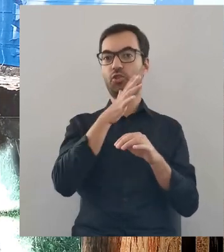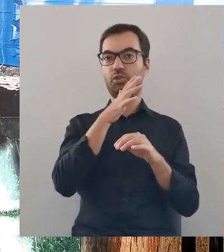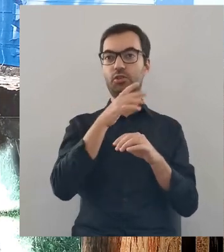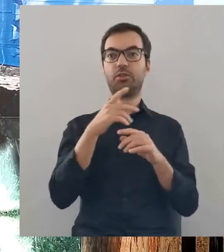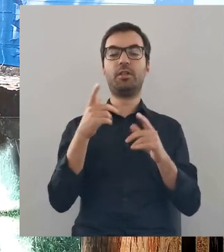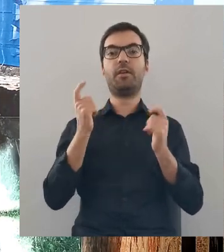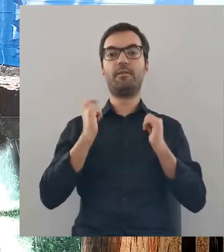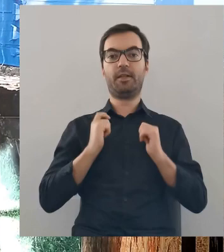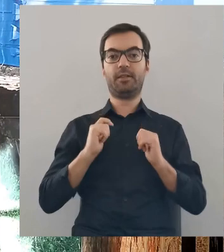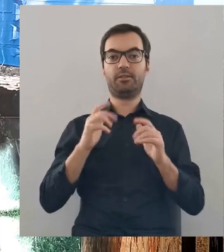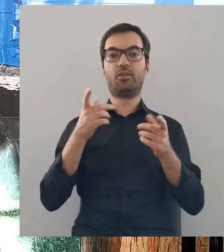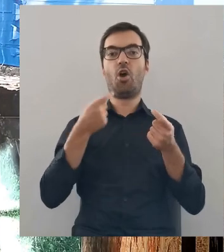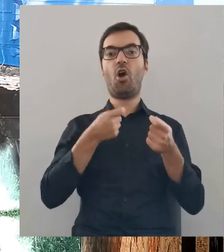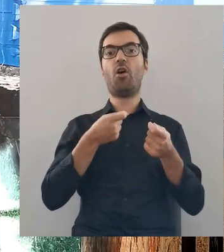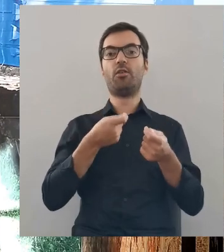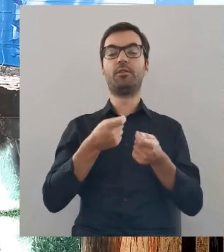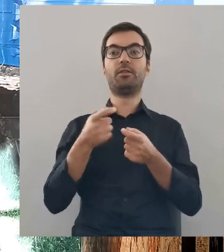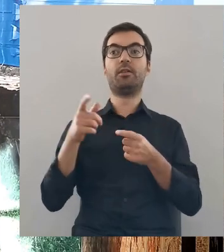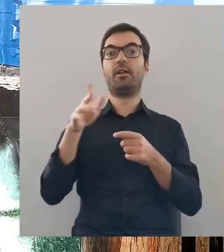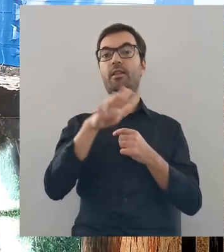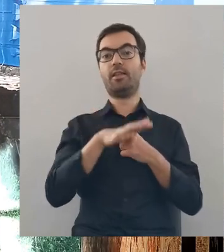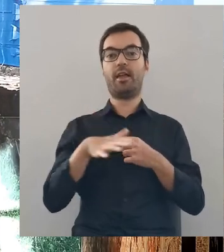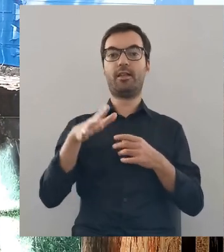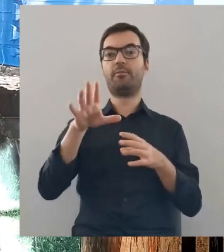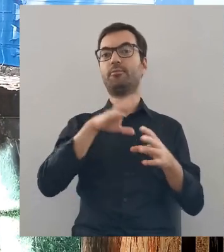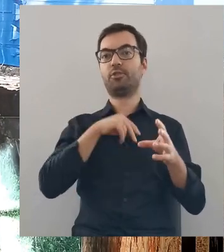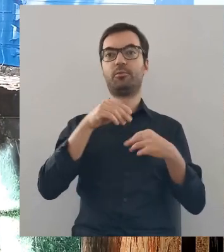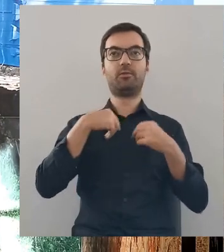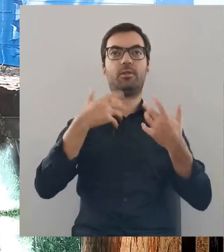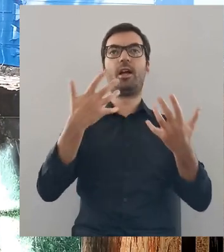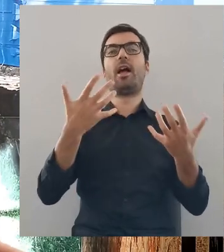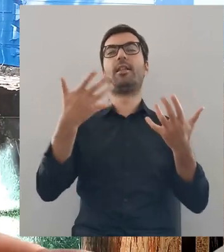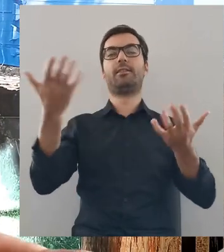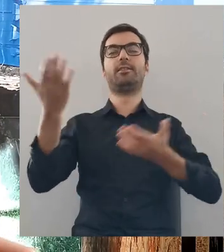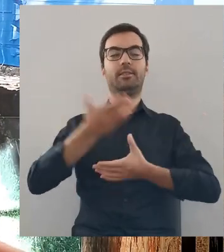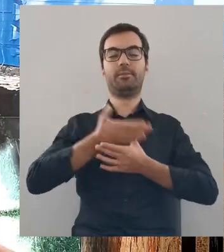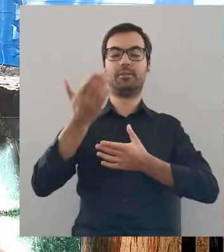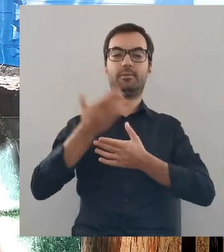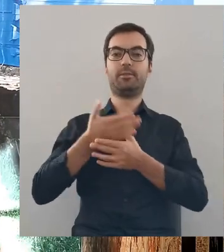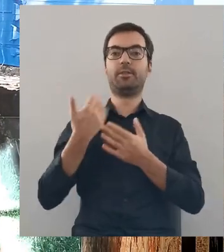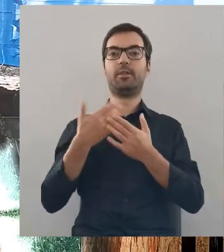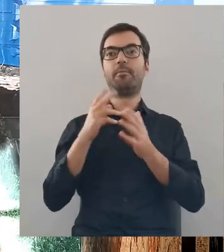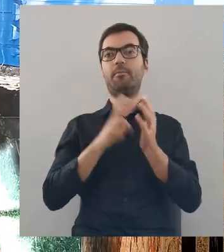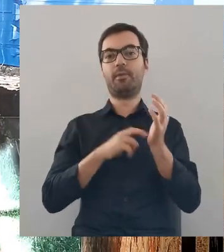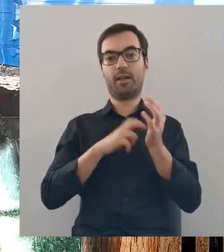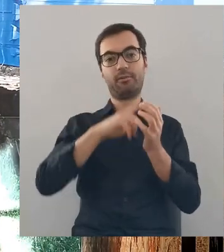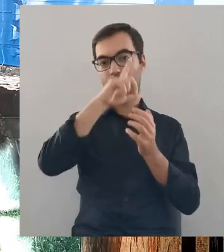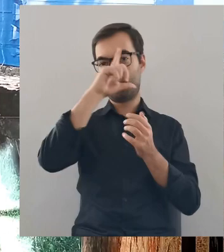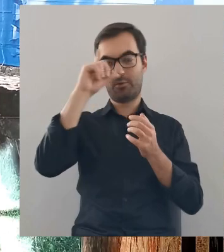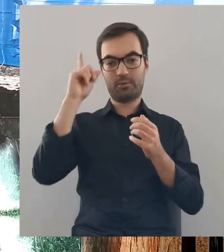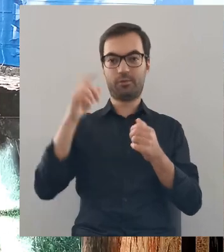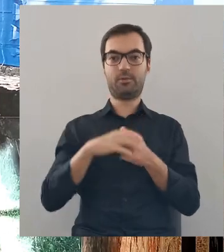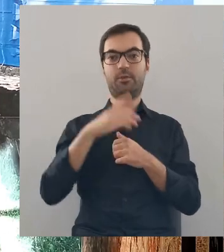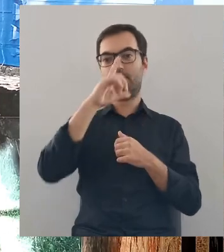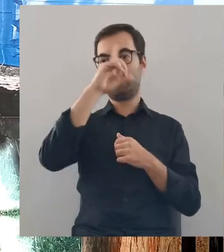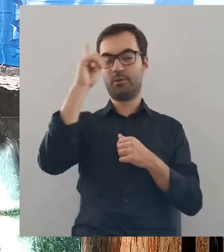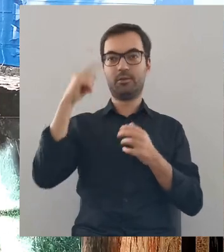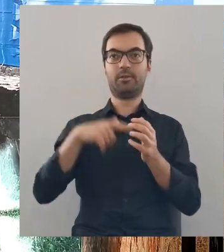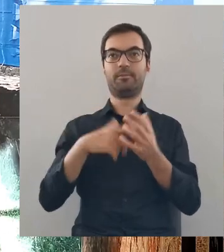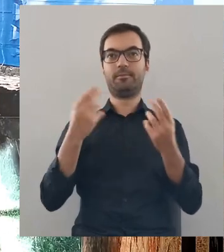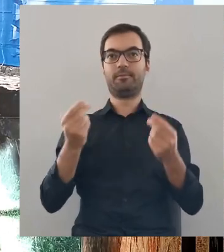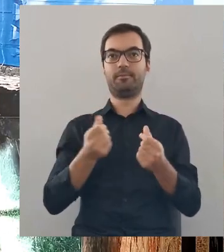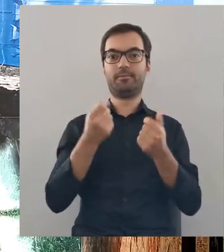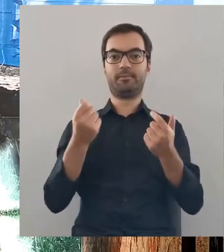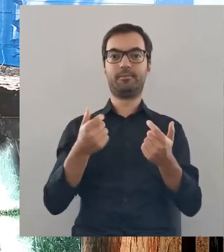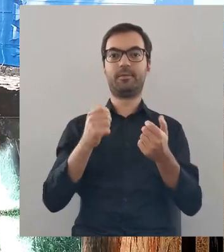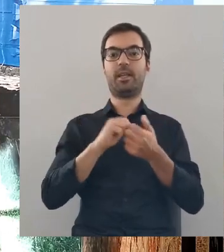napływać żydowscy osadnicy, to właściwie na tym terenie przyjmowano ich z rozwartymi ramionami, bo brakowało ludzi, bo